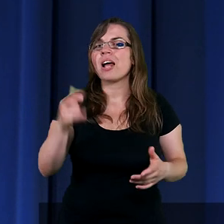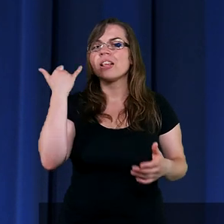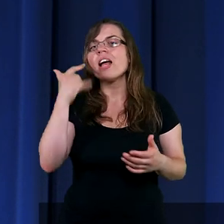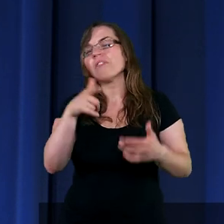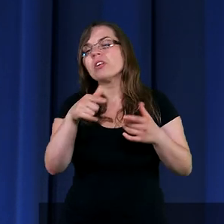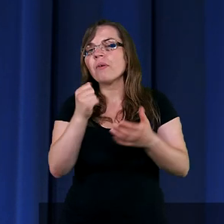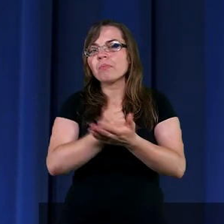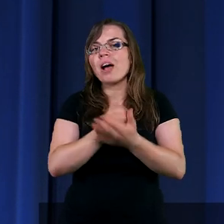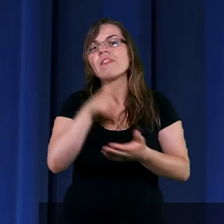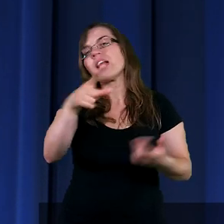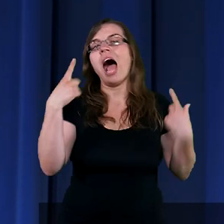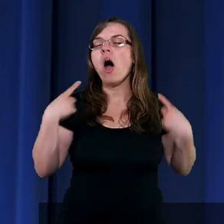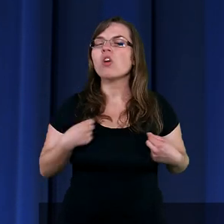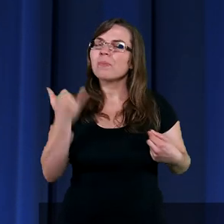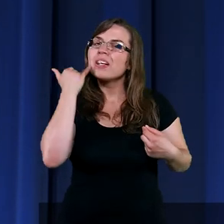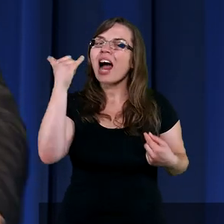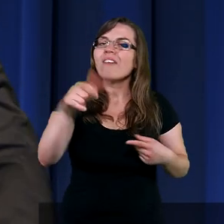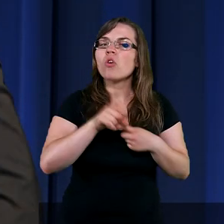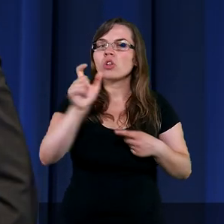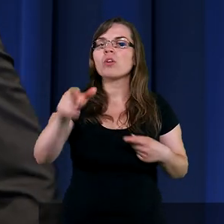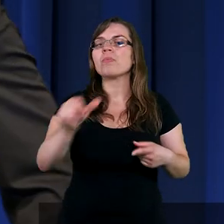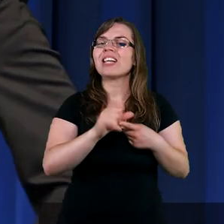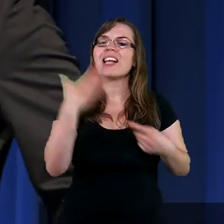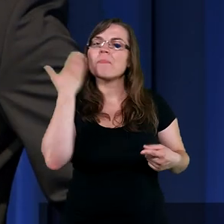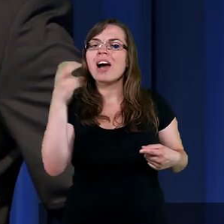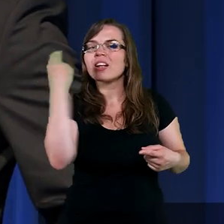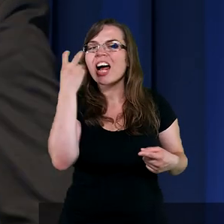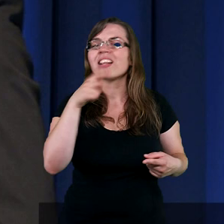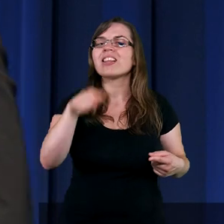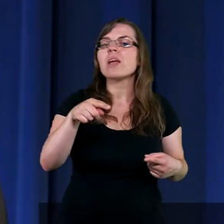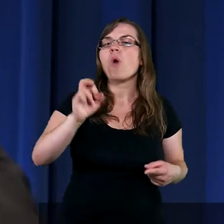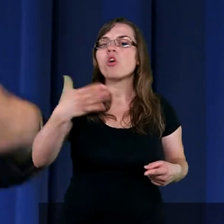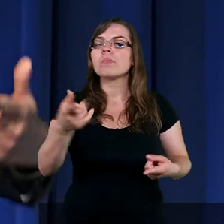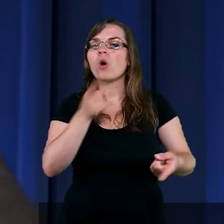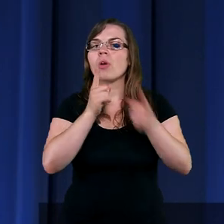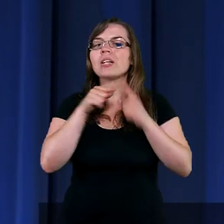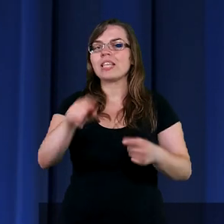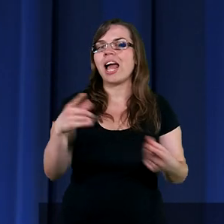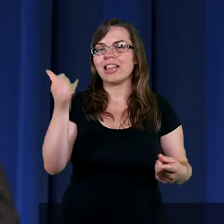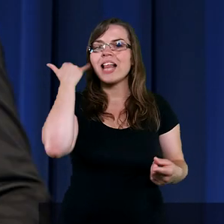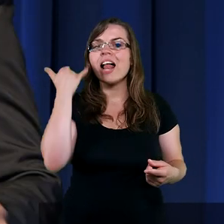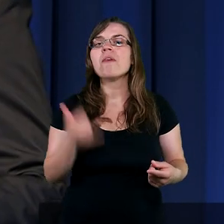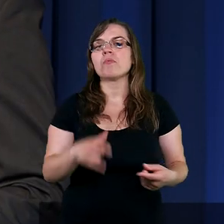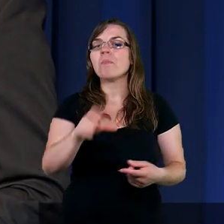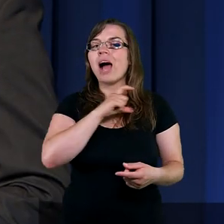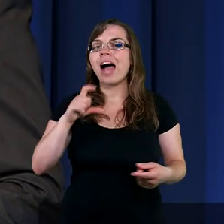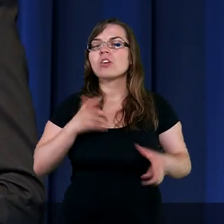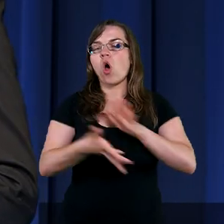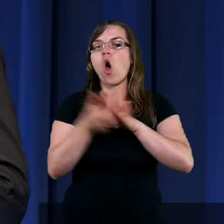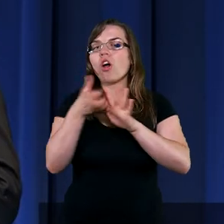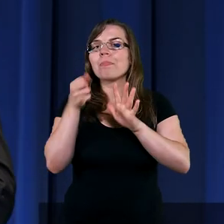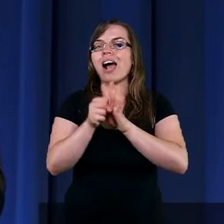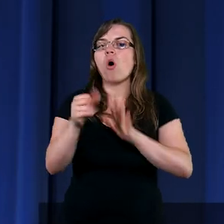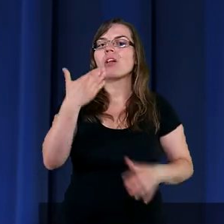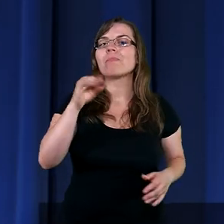osoby. Ta osoba do ciebie zadzwoni, bo jest bardzo zainteresowana tym, o czym rozmawialiśmy. I takie telefony pastor odbierał od Marty